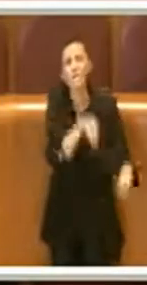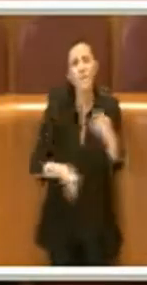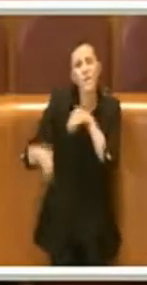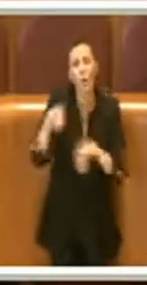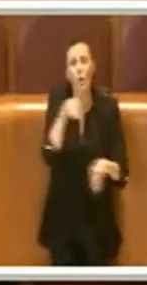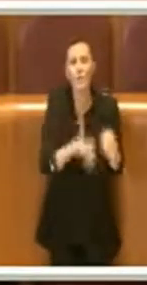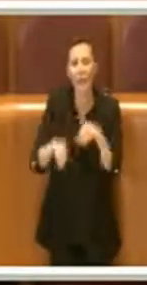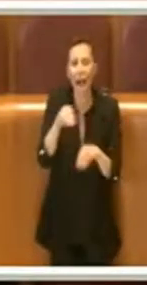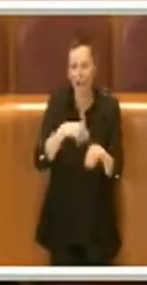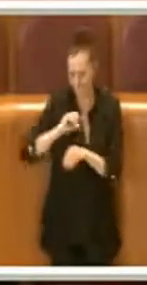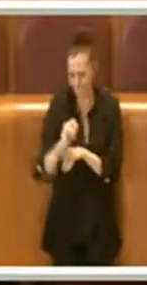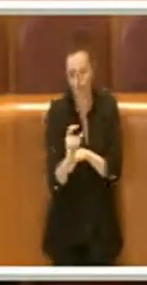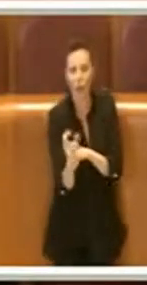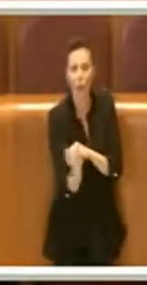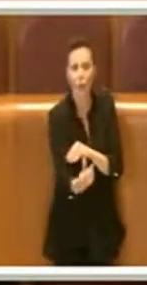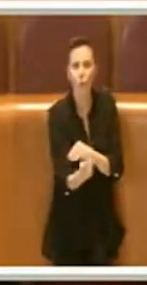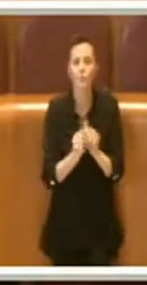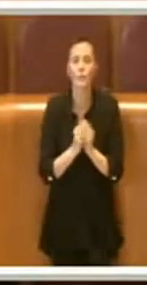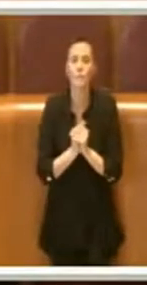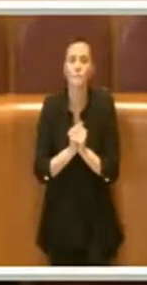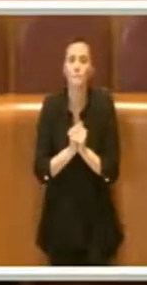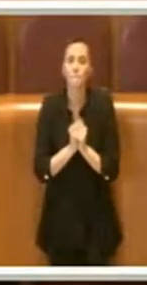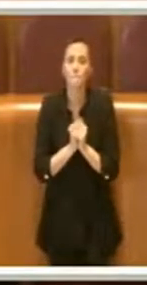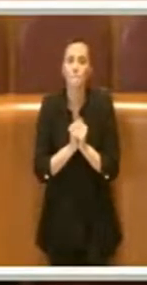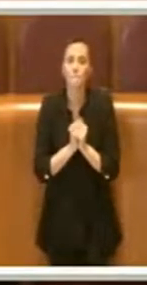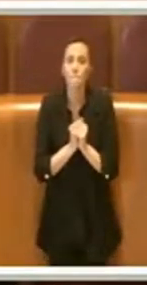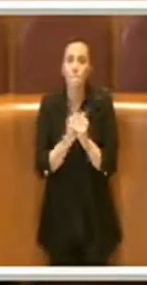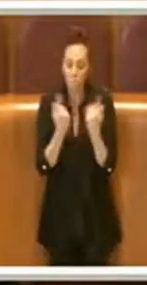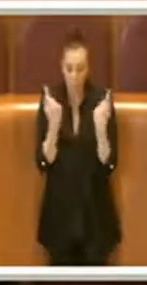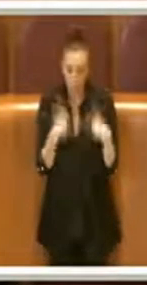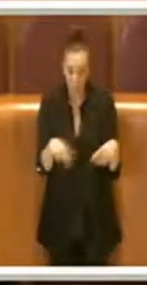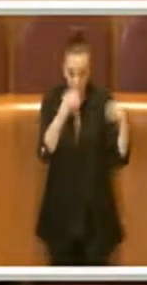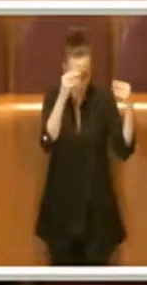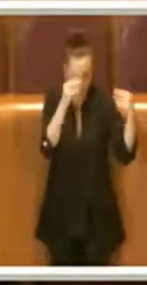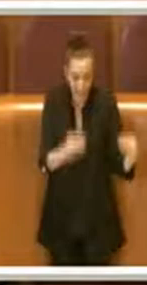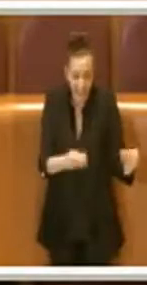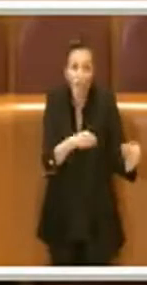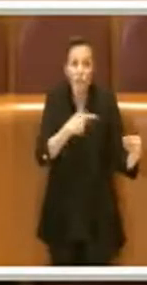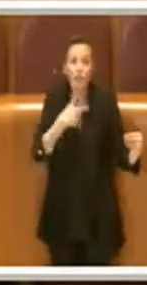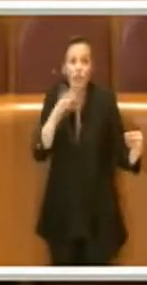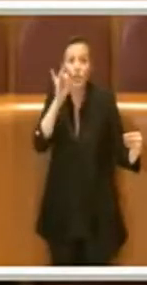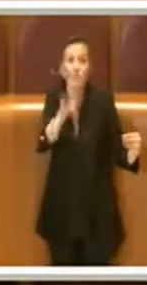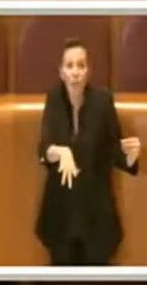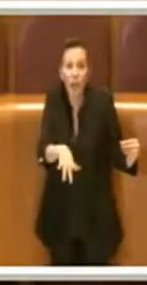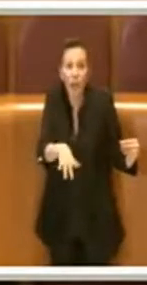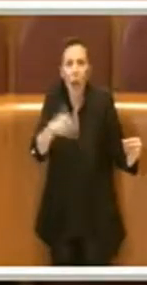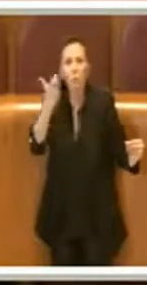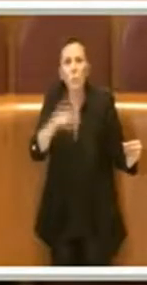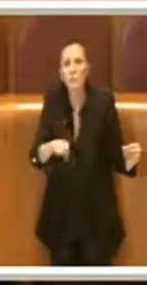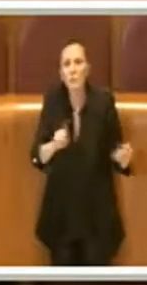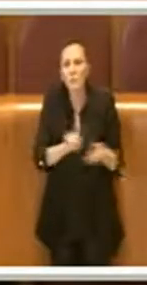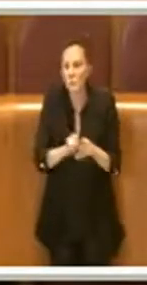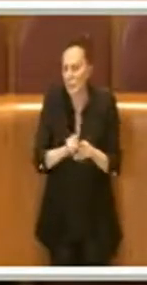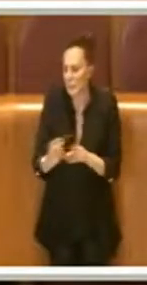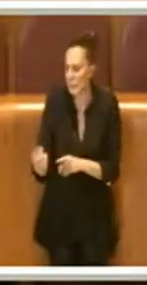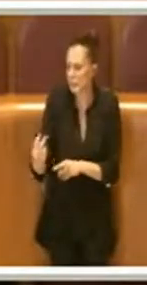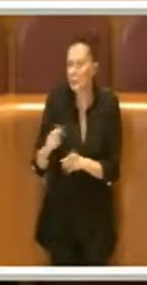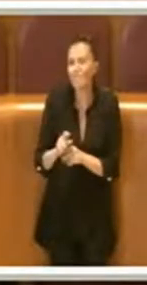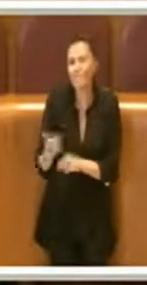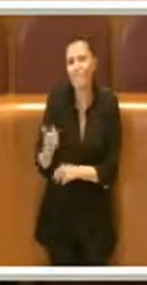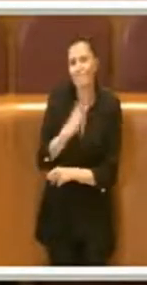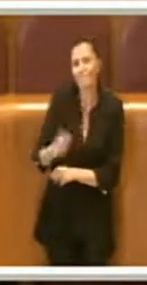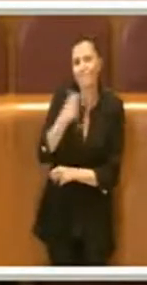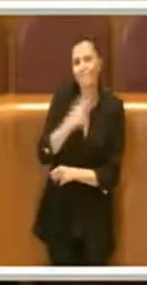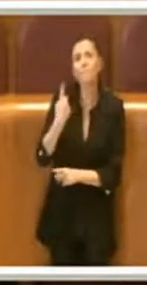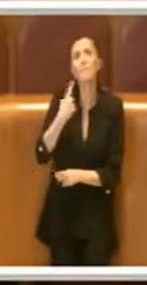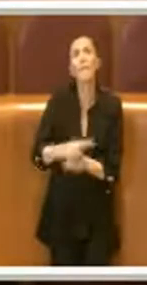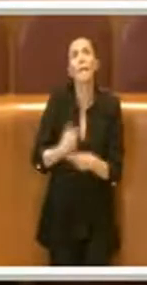maniera veloce. Ma proprio perché lo abbiamo? Perché forzare i tempi di un rientro? Lei, in un suo